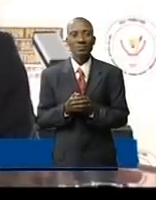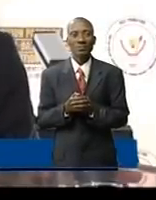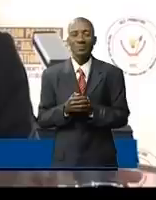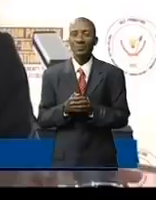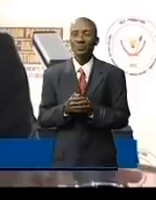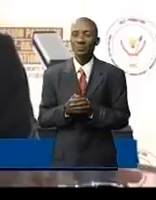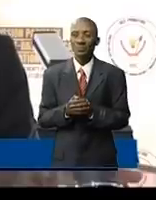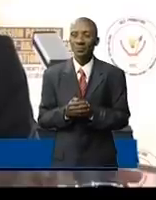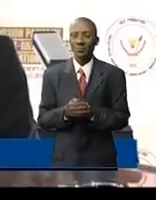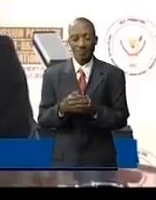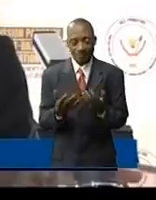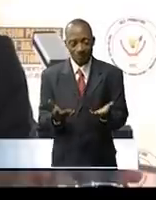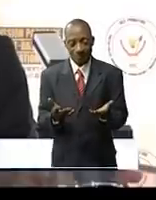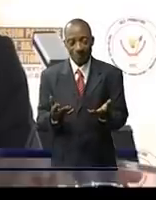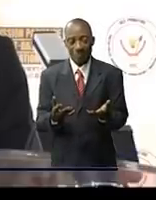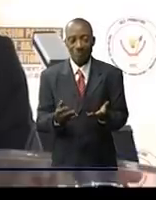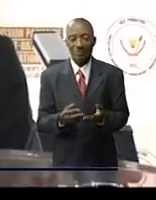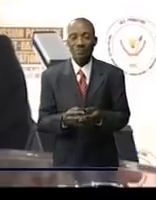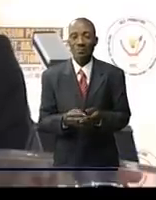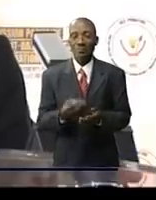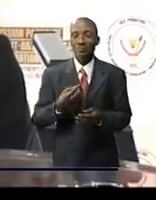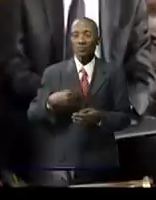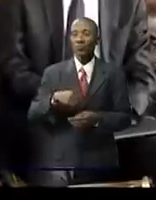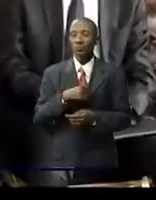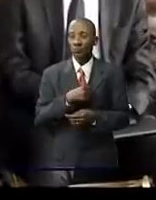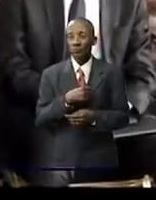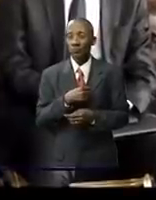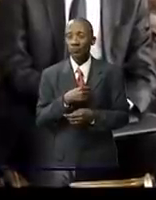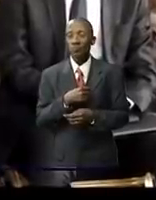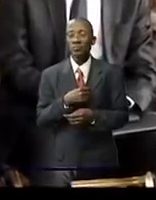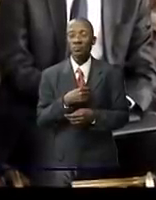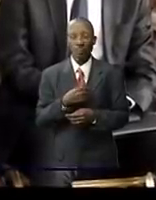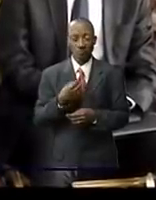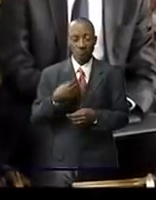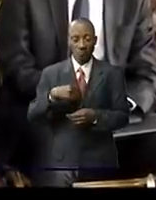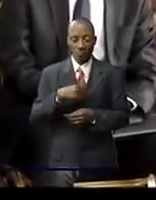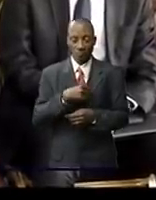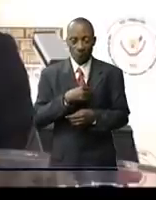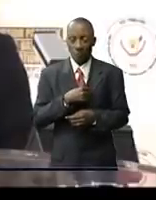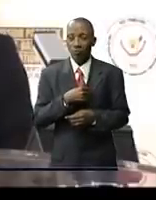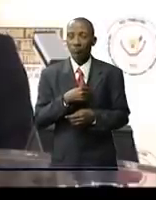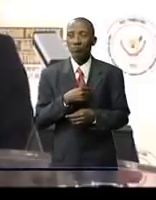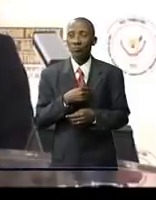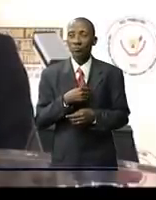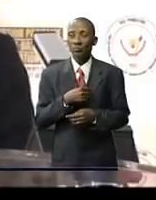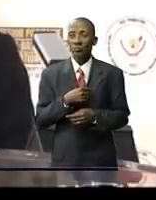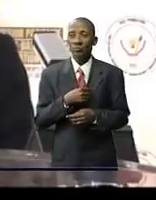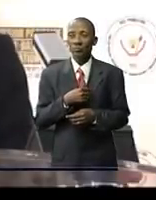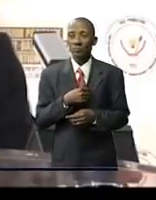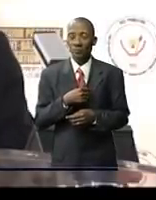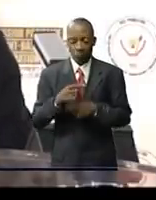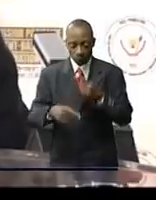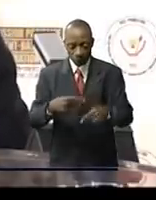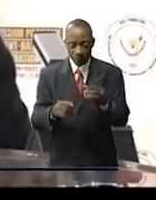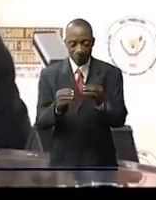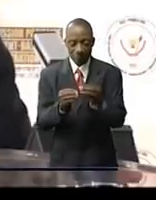nombre de discriminations qui existent encore dans l'autre croix, des différentes primes, sans oublier l